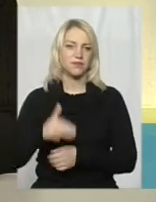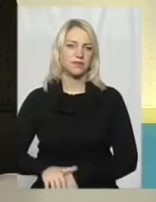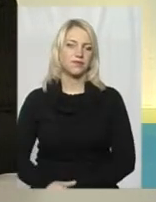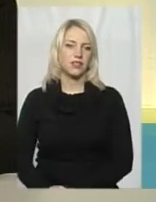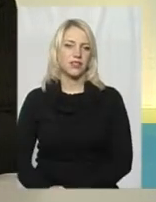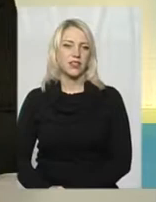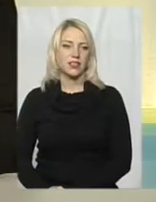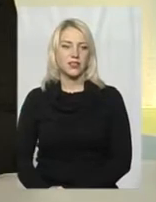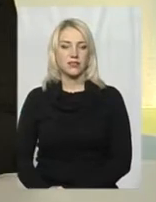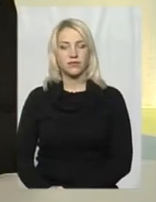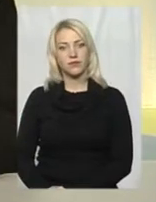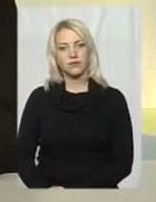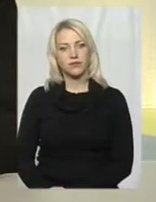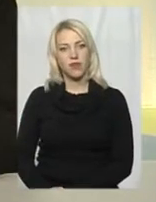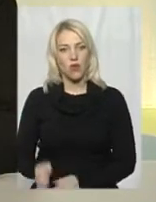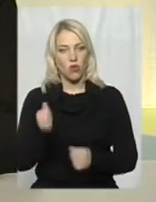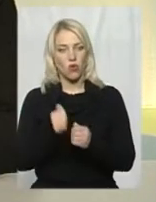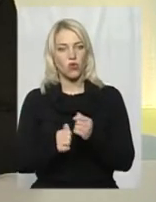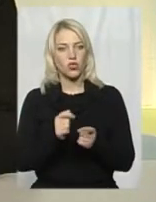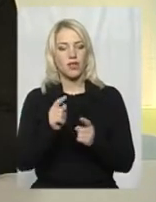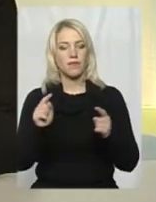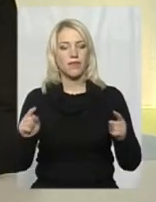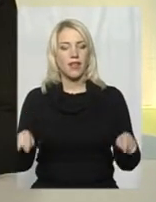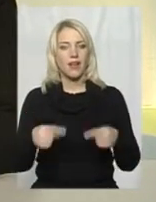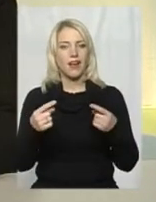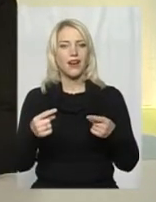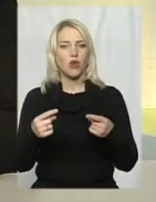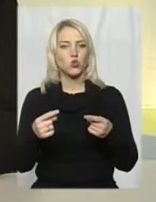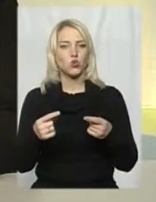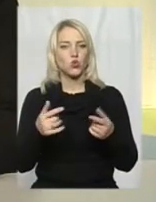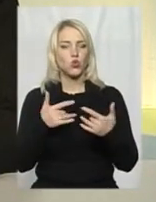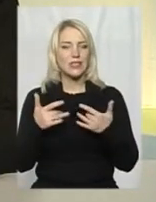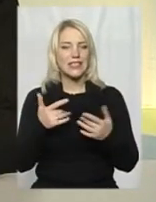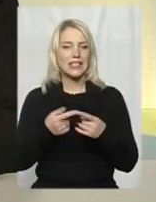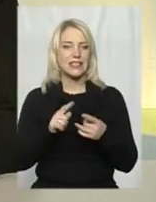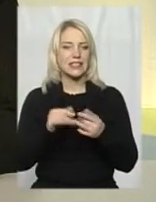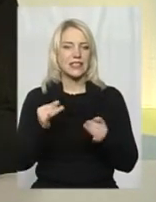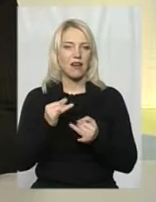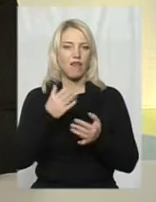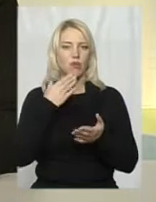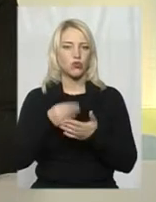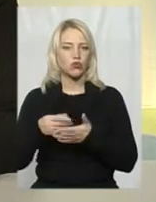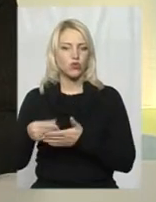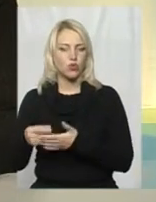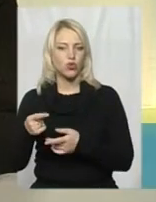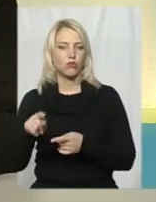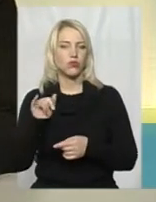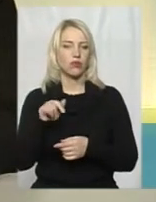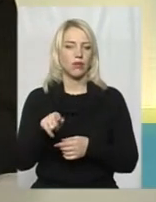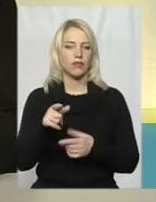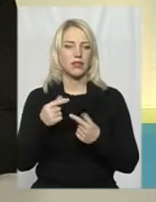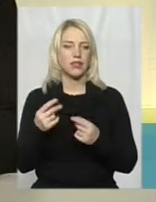Це кожна реконструкція цікава по-своєму. Там, де доводиться,